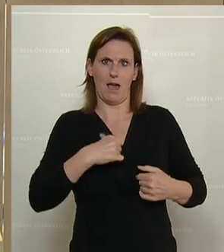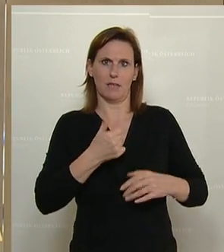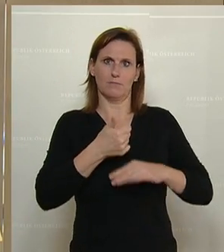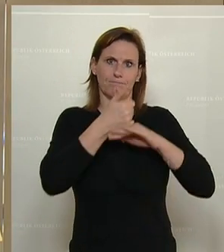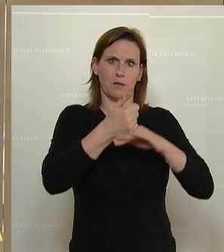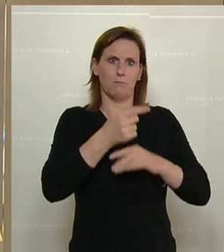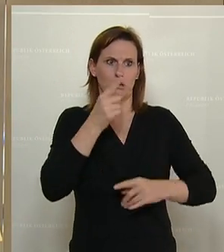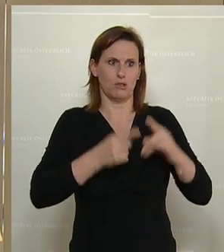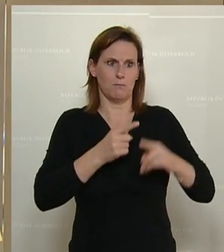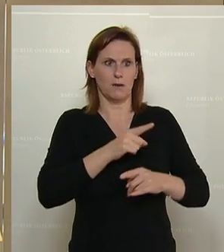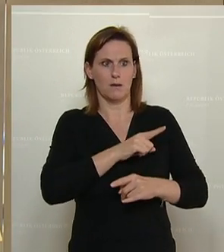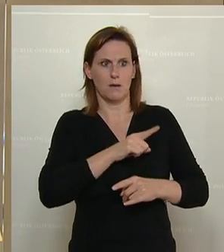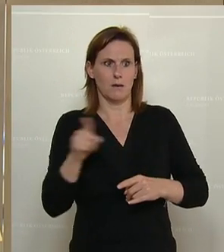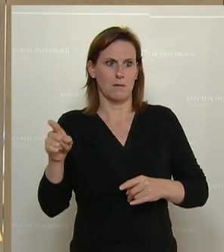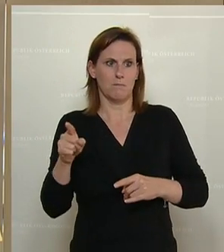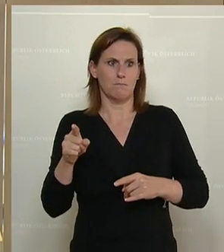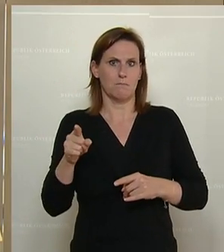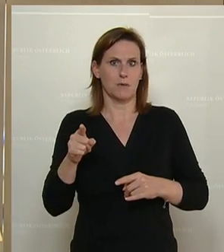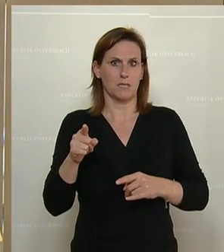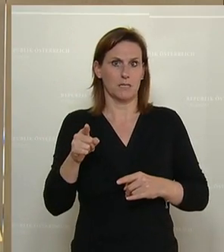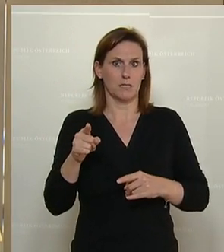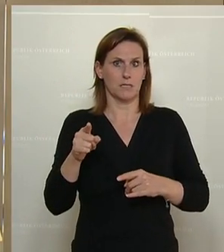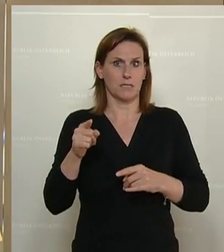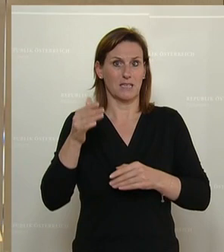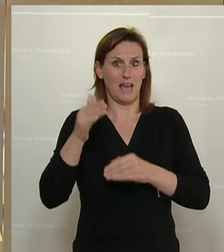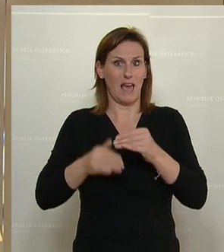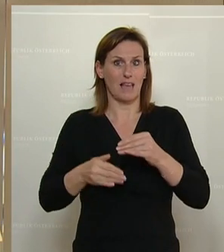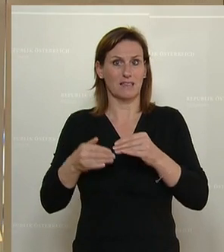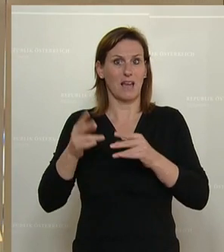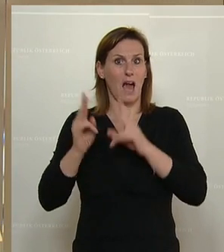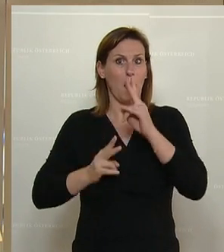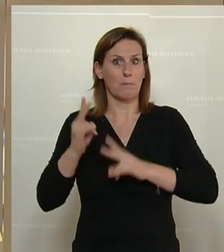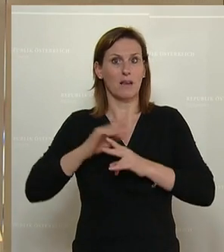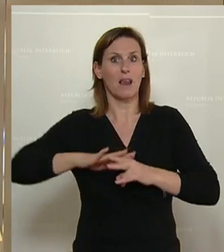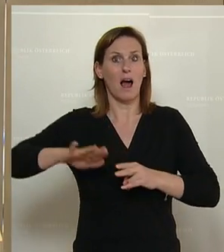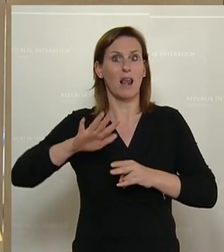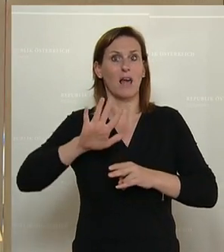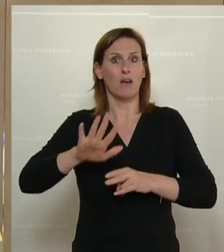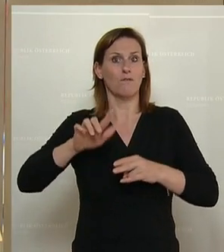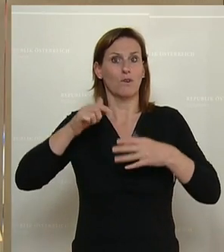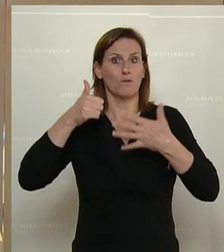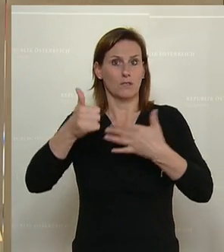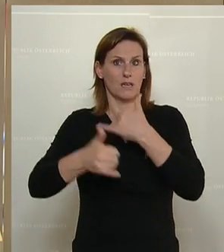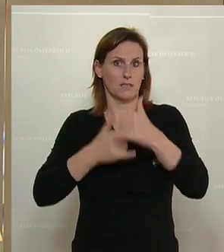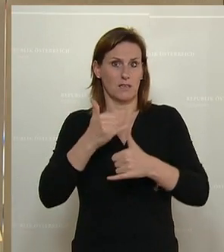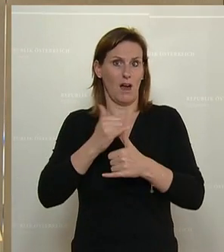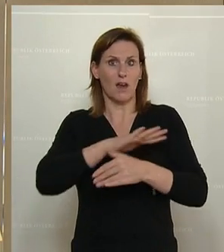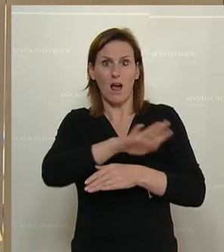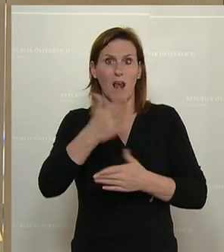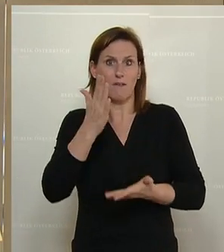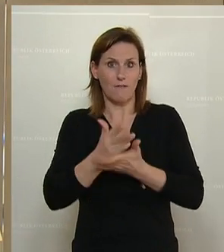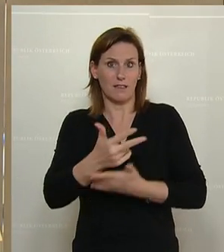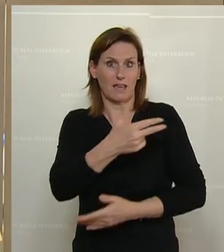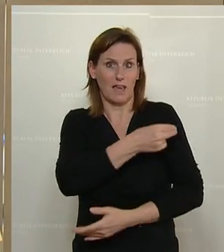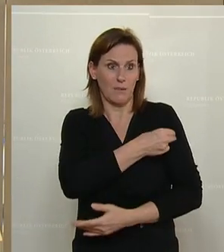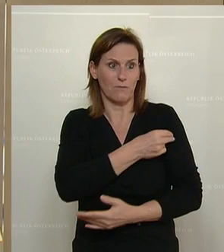Kleiner Faktencheck. Heute sind nicht einmal alle über 85-Jährigen geimpft, da sind wir weit weg von den 65